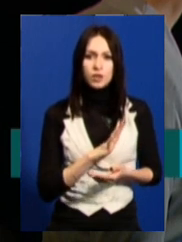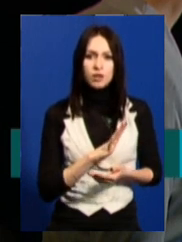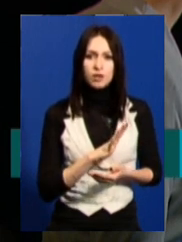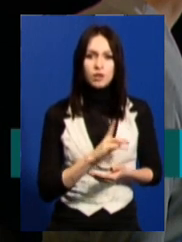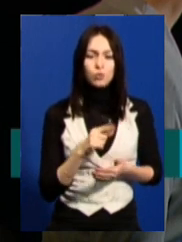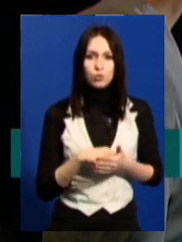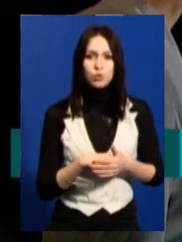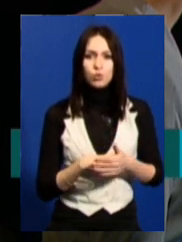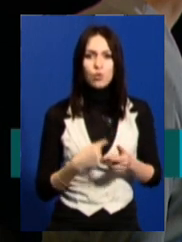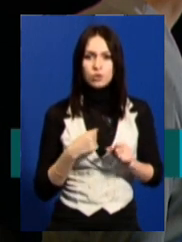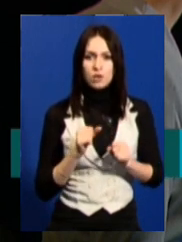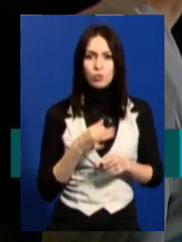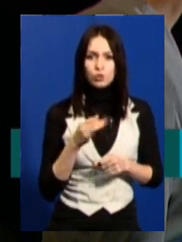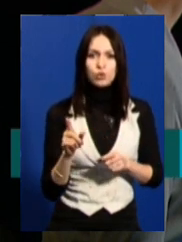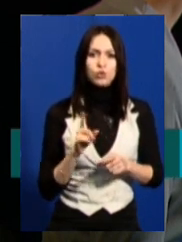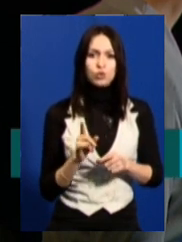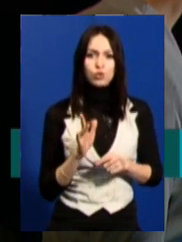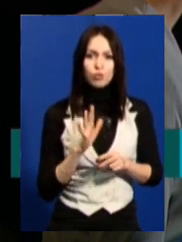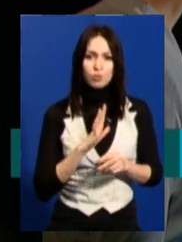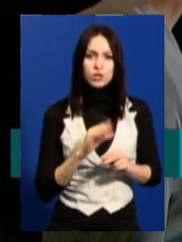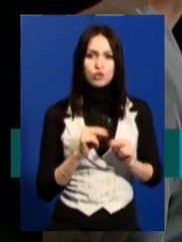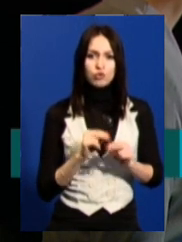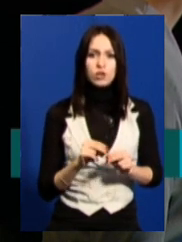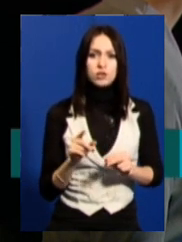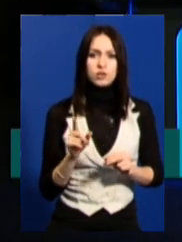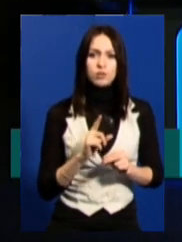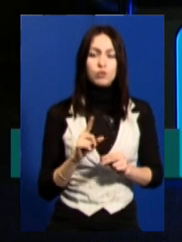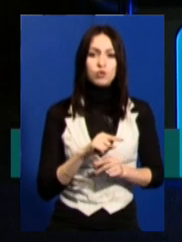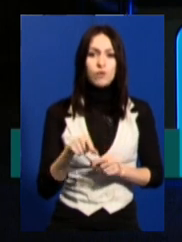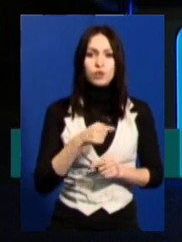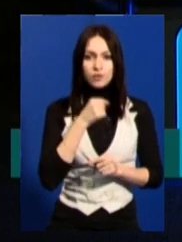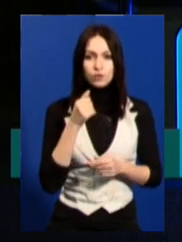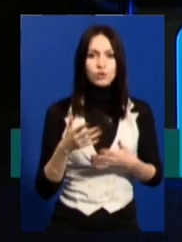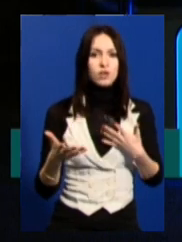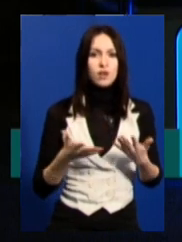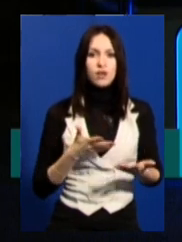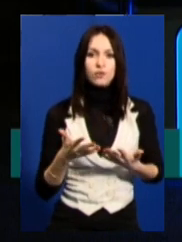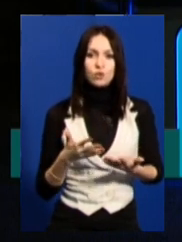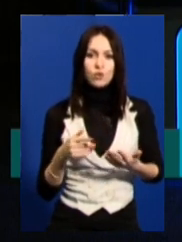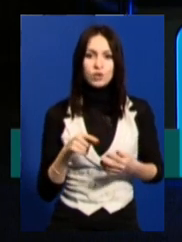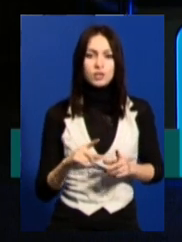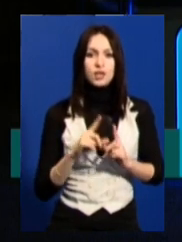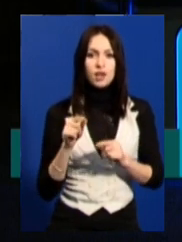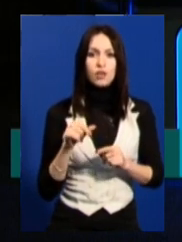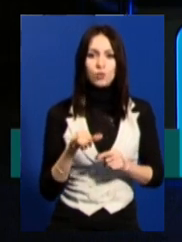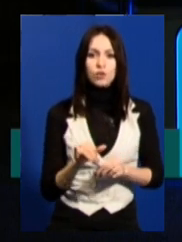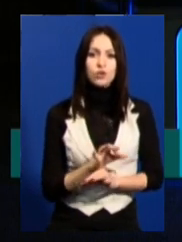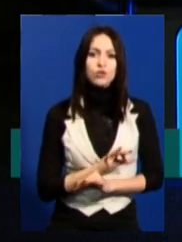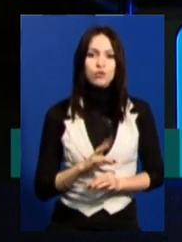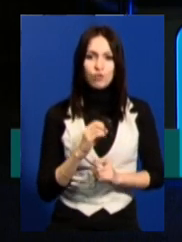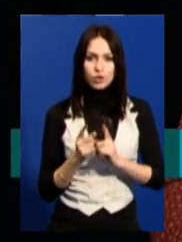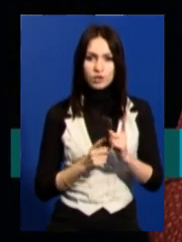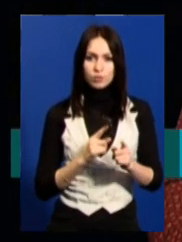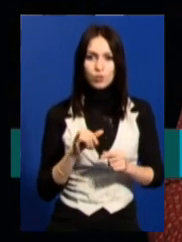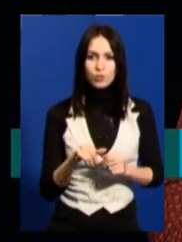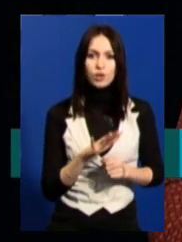Тобто, я можу сказати, щоб бути чесним, що ті дорослі, які з ними їхали, в них нічого не помінялось. В